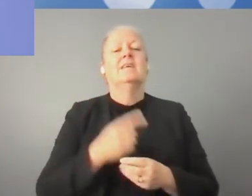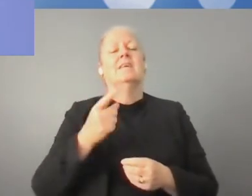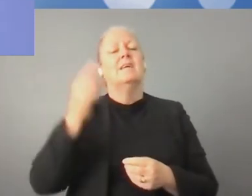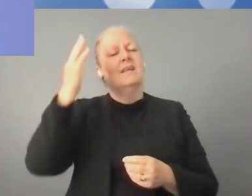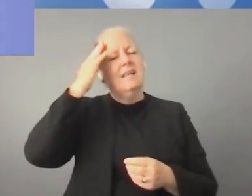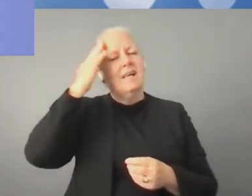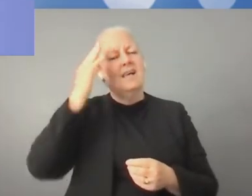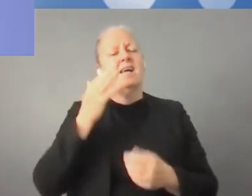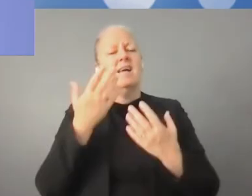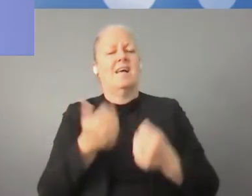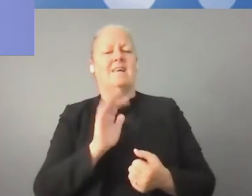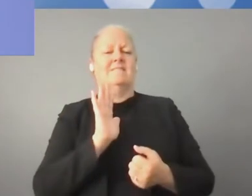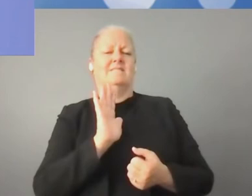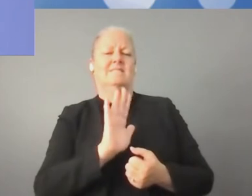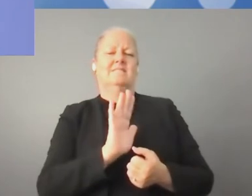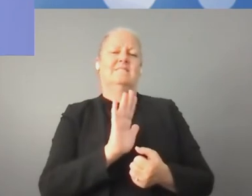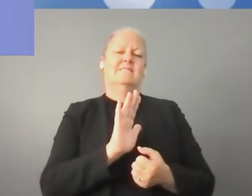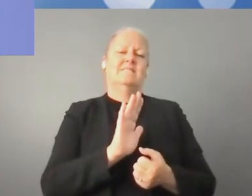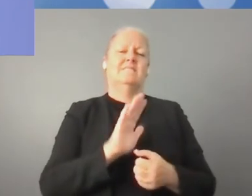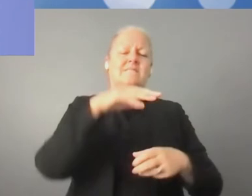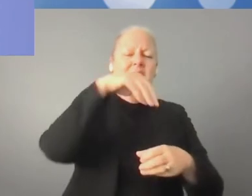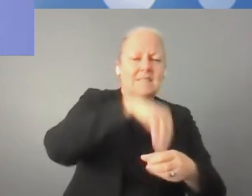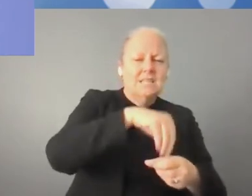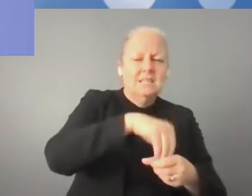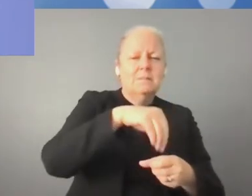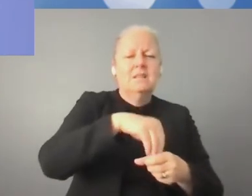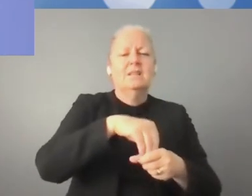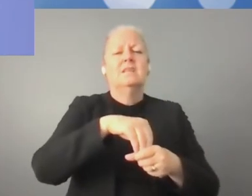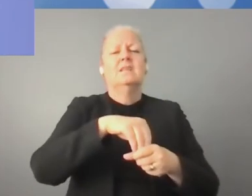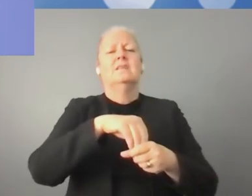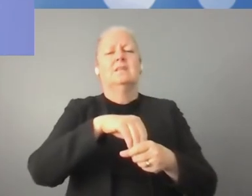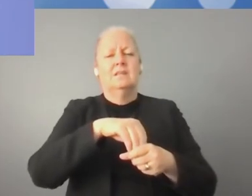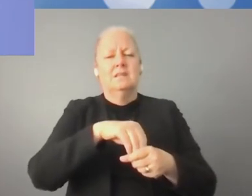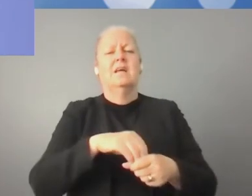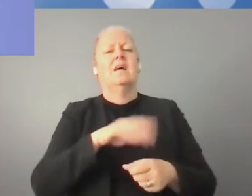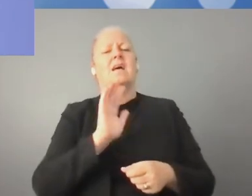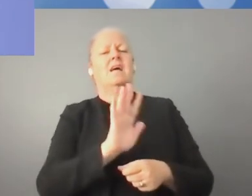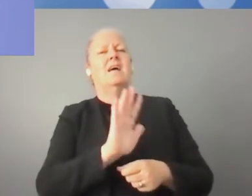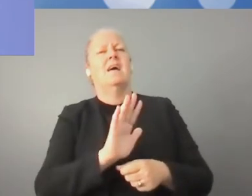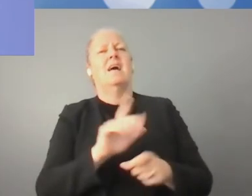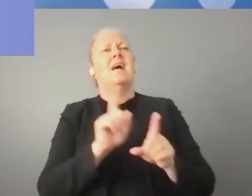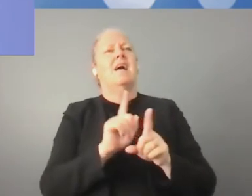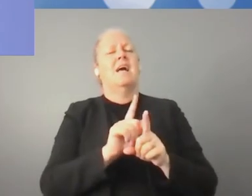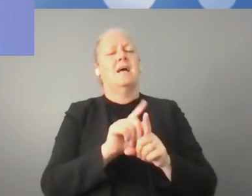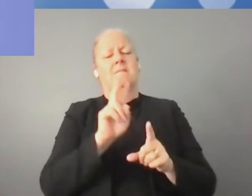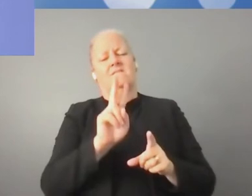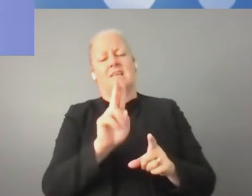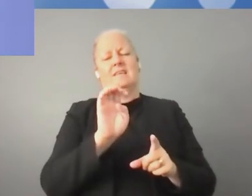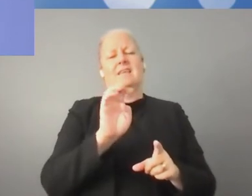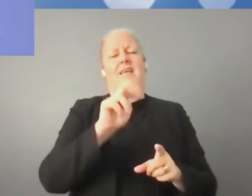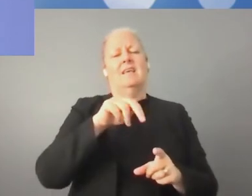Krajowy Fundusz Innowacji obejmuje różne narzędzia finansowania, między innymi typu Venture Capital, Equitable Capital.